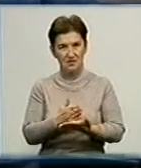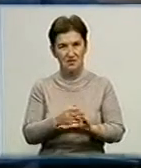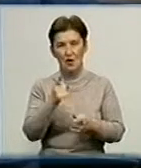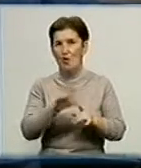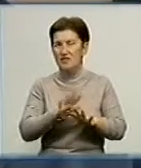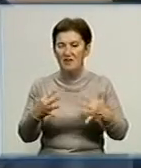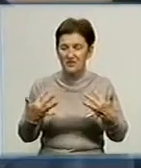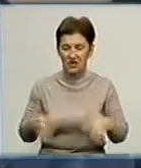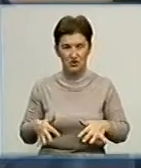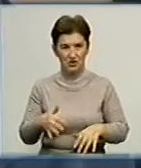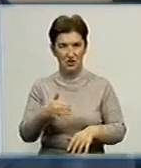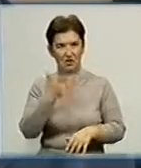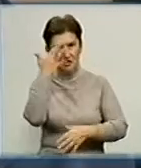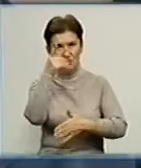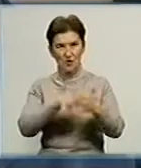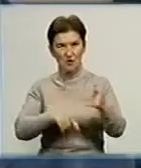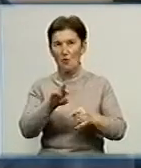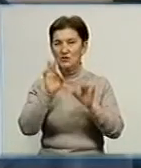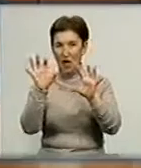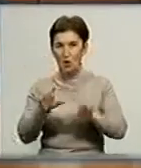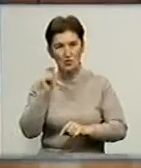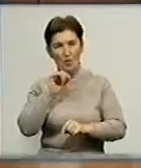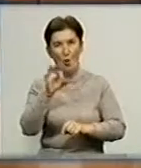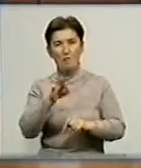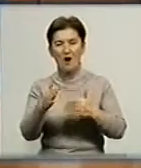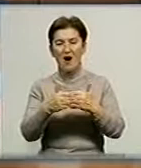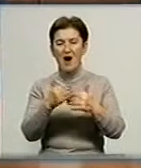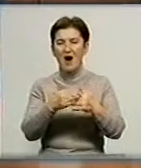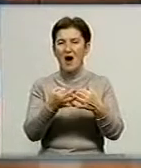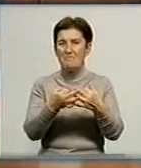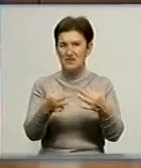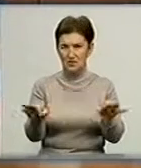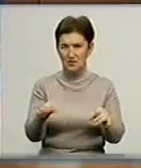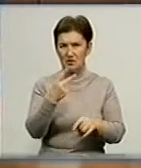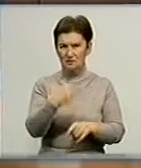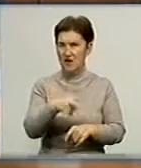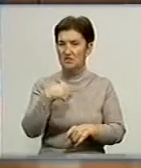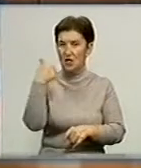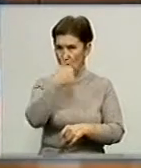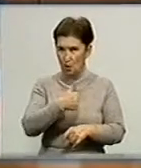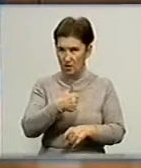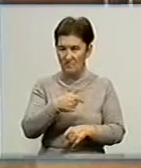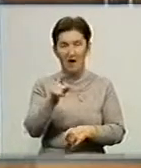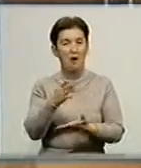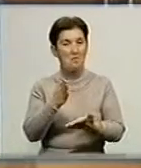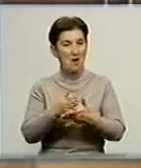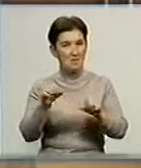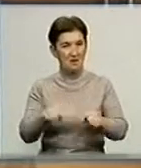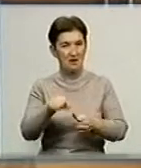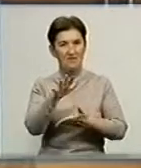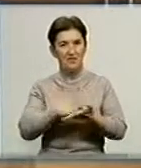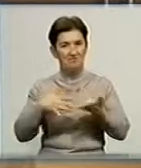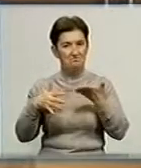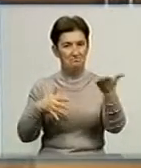надію вийти на волю. Згідно закону України про амністію, ув'язнений, який відсидів 20 років за гратами, має право написати листа